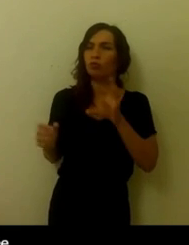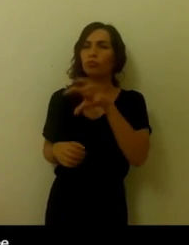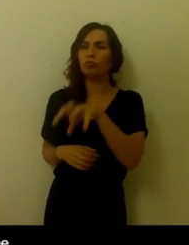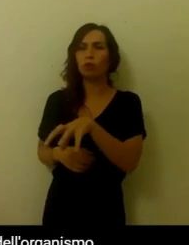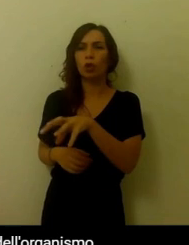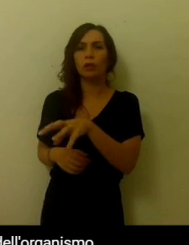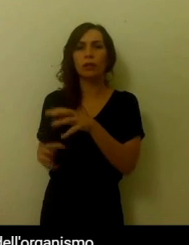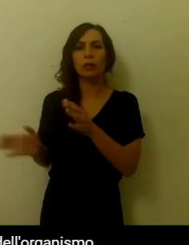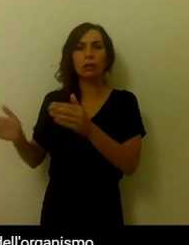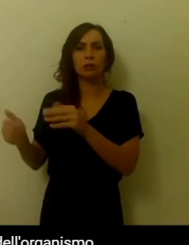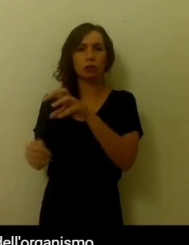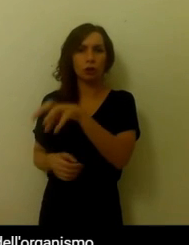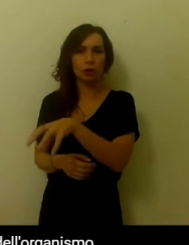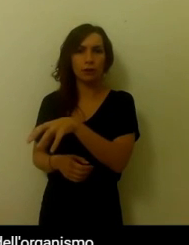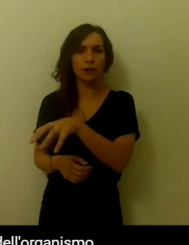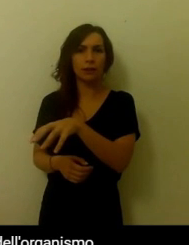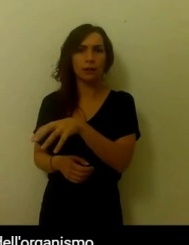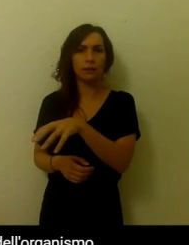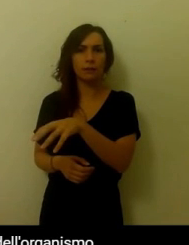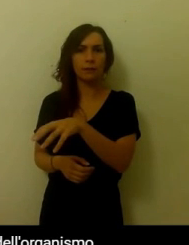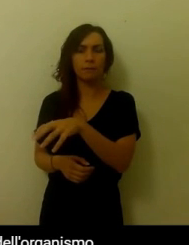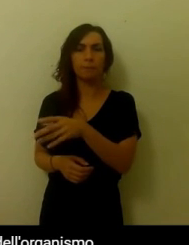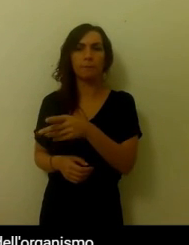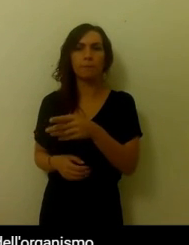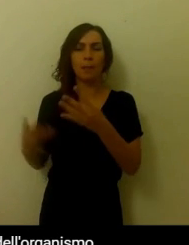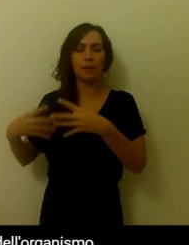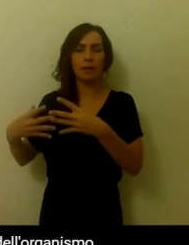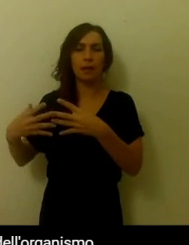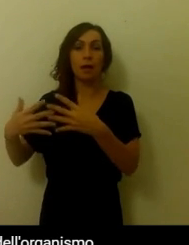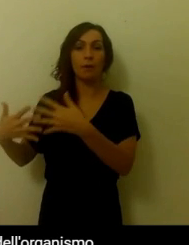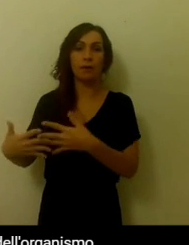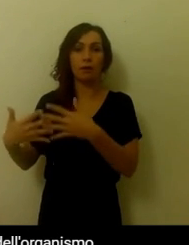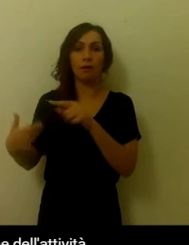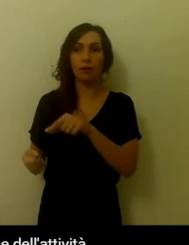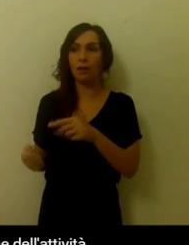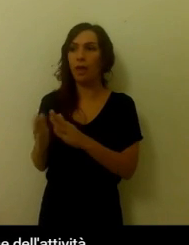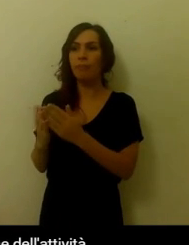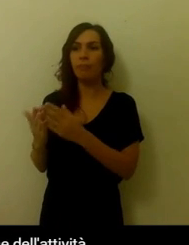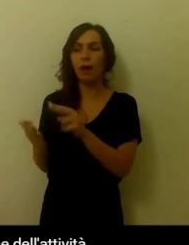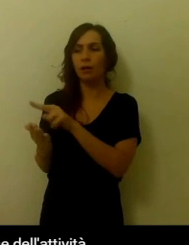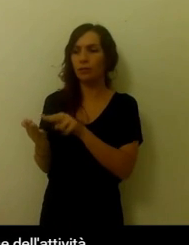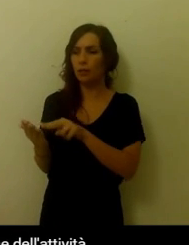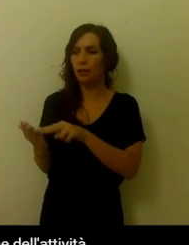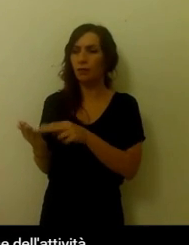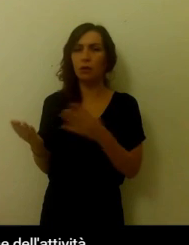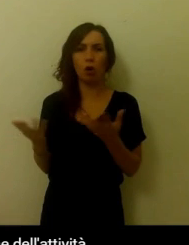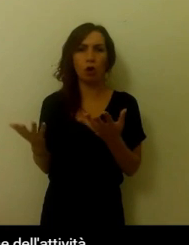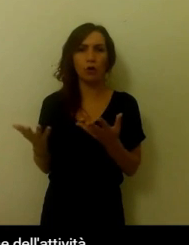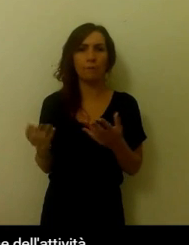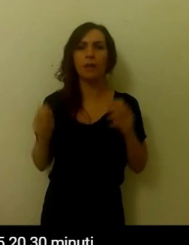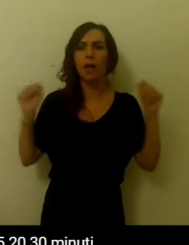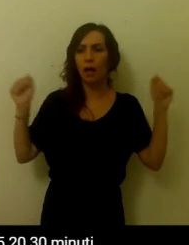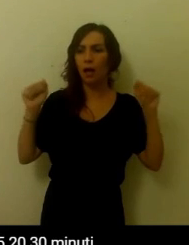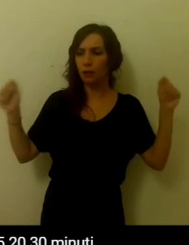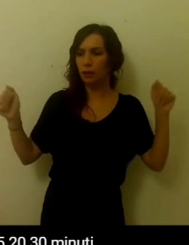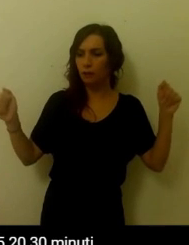centri cefa lepardo, tenere un diario dell'attività e delle risposte all'organismo. Non solo un diario dell'attività motoria ma anche